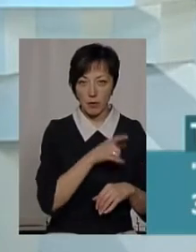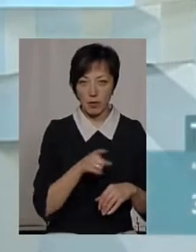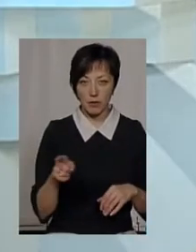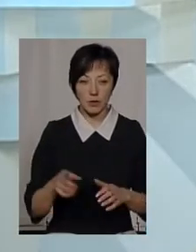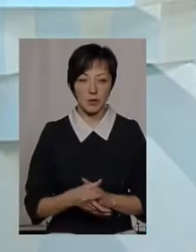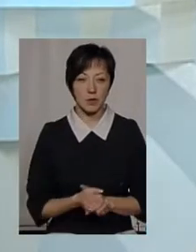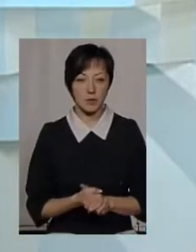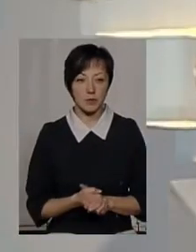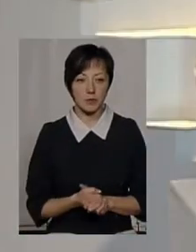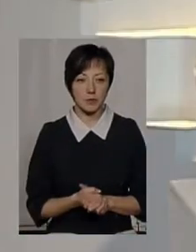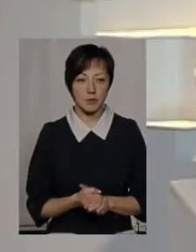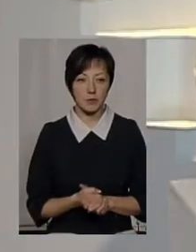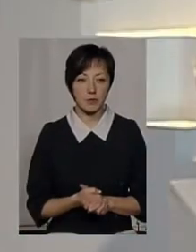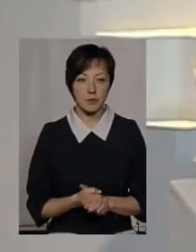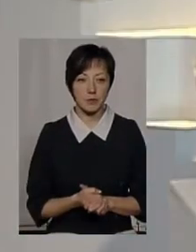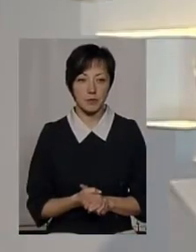Ага.